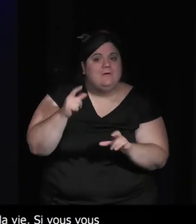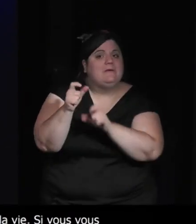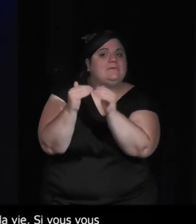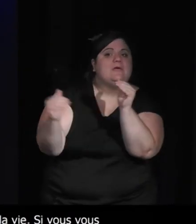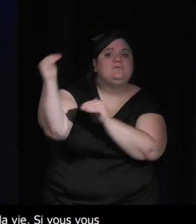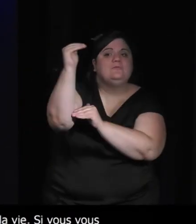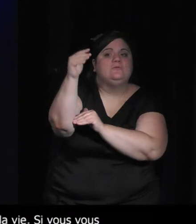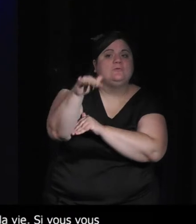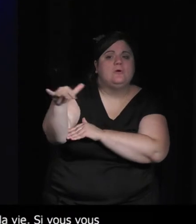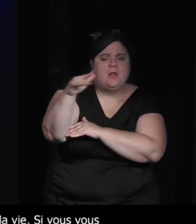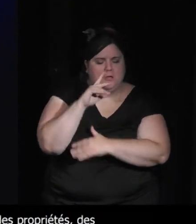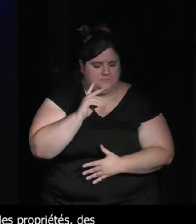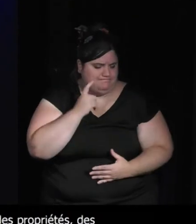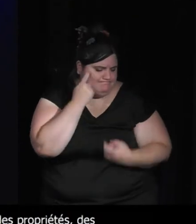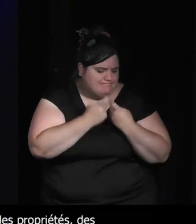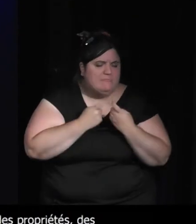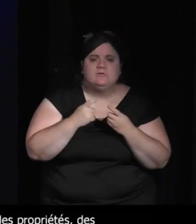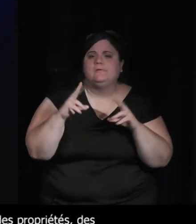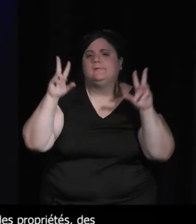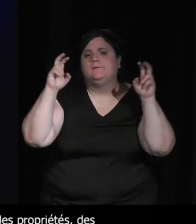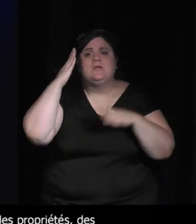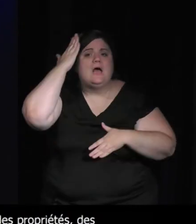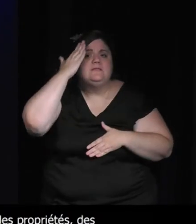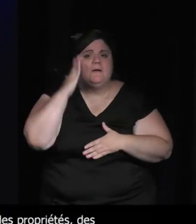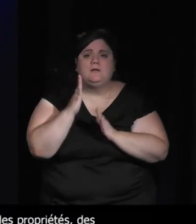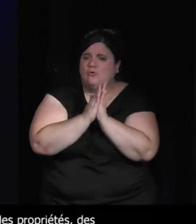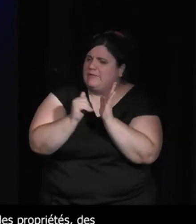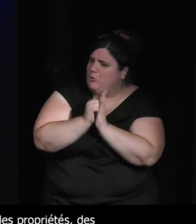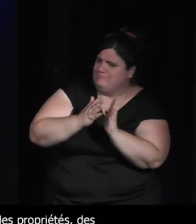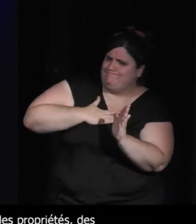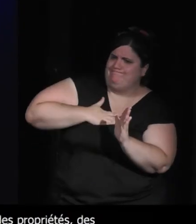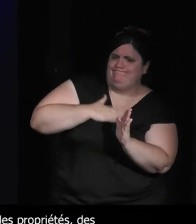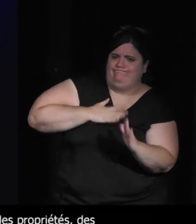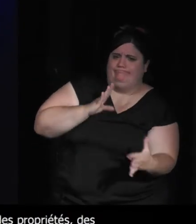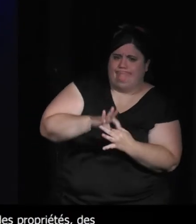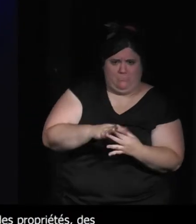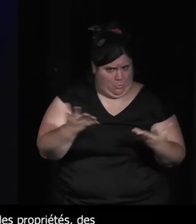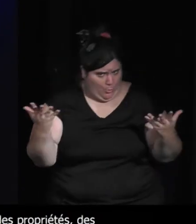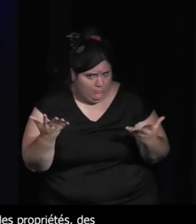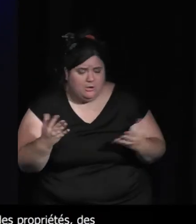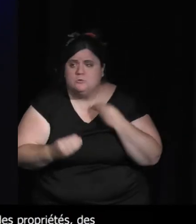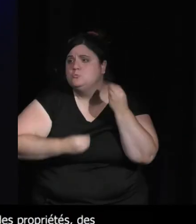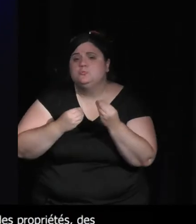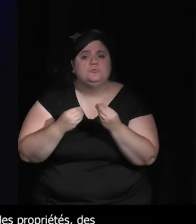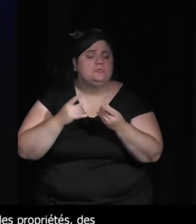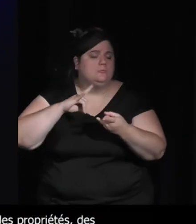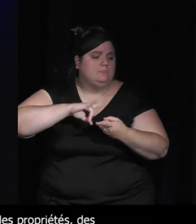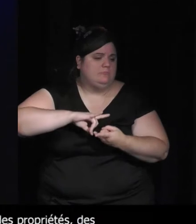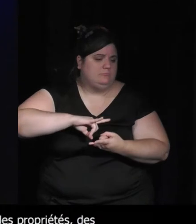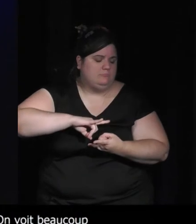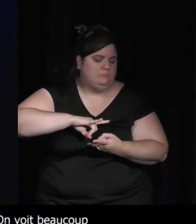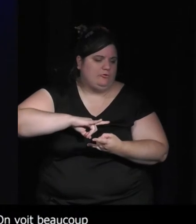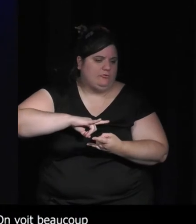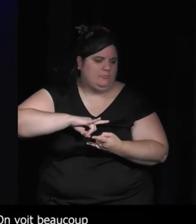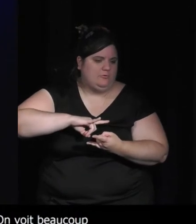animal totem voire on pense aux horoscopes qui ne sont pas dénués d'animaux et donc ce rapport à l'animal ça vous paraît peut-être un peu loin